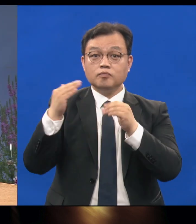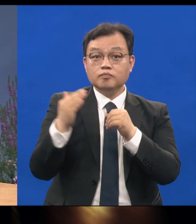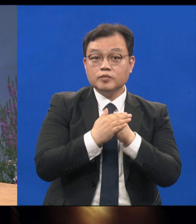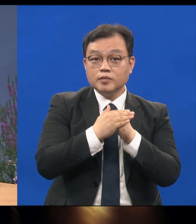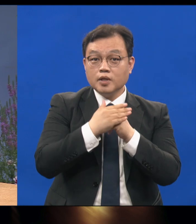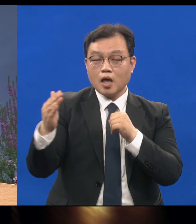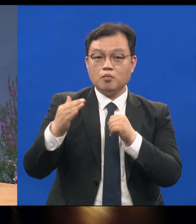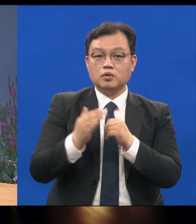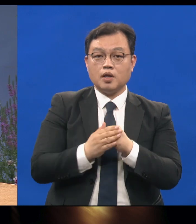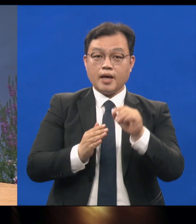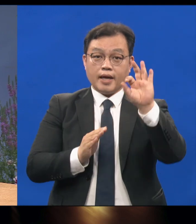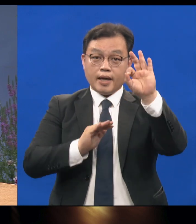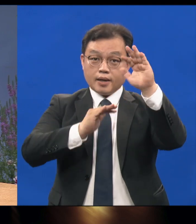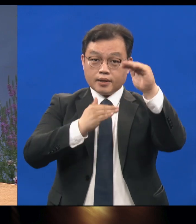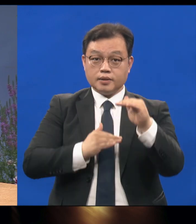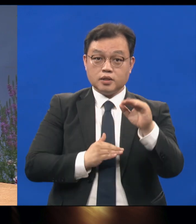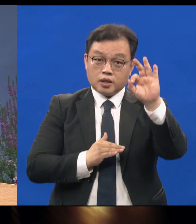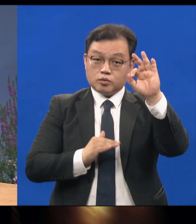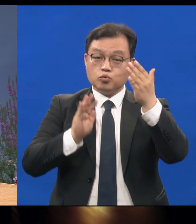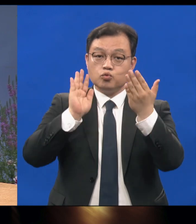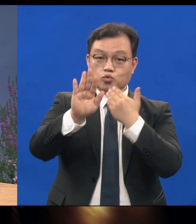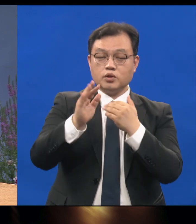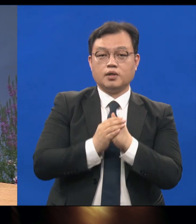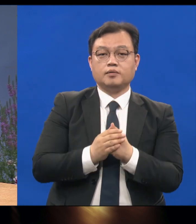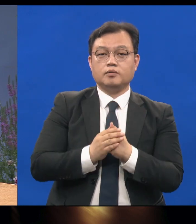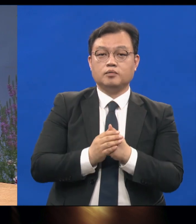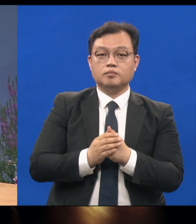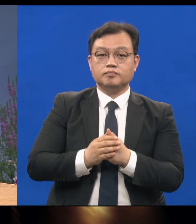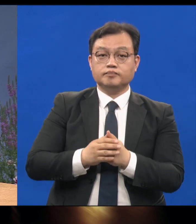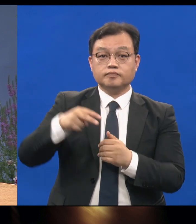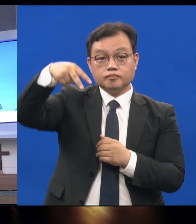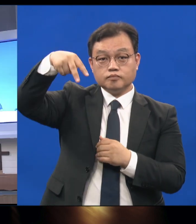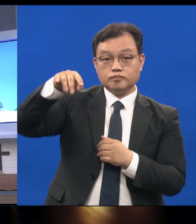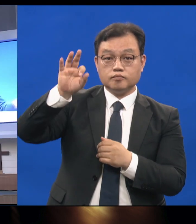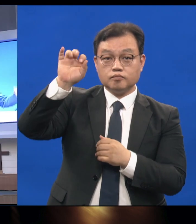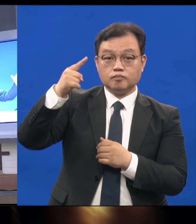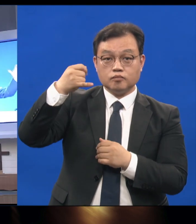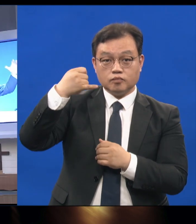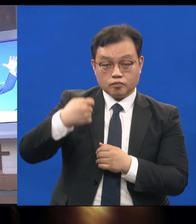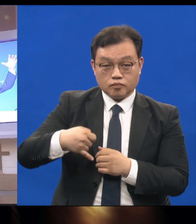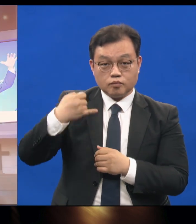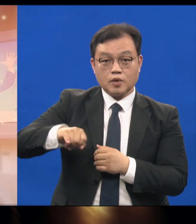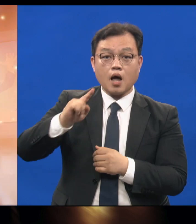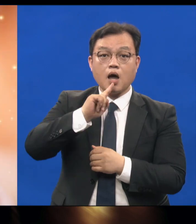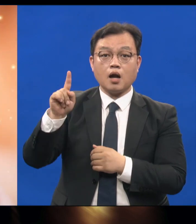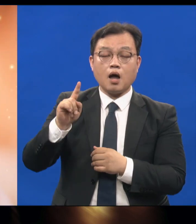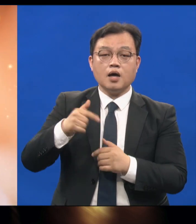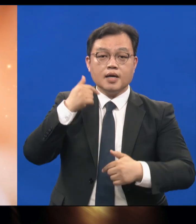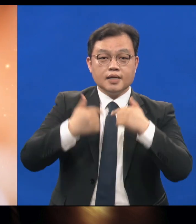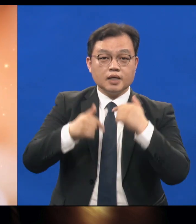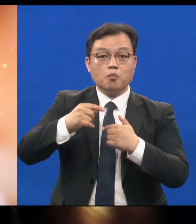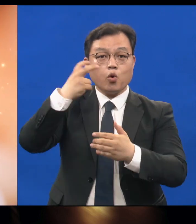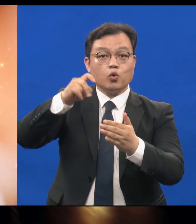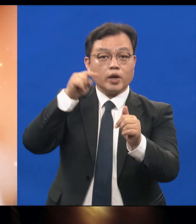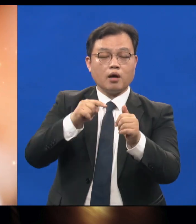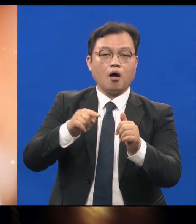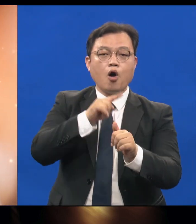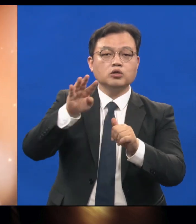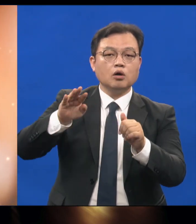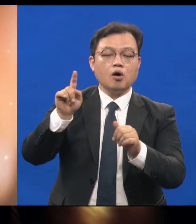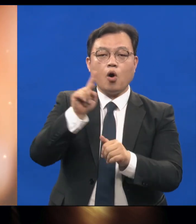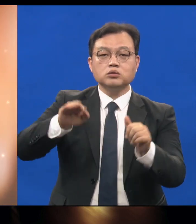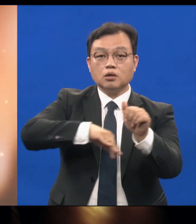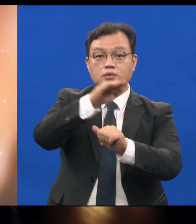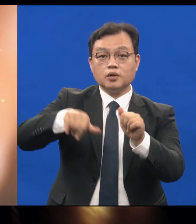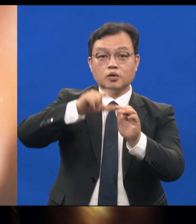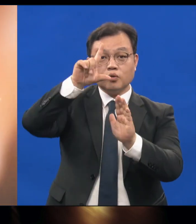시원에 따라 노래하고 기뻐하라 그랬어요 어떤 경우에도 우리를 지키는 사랑의 눈동자가